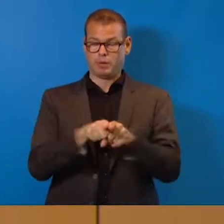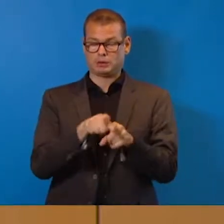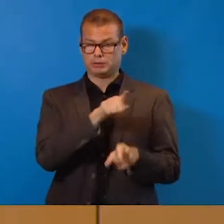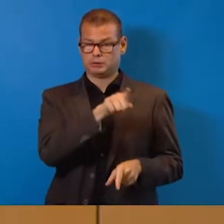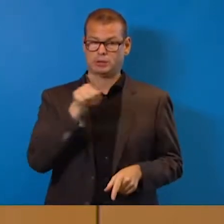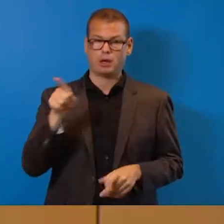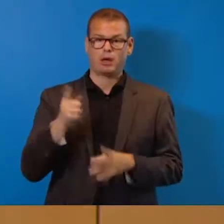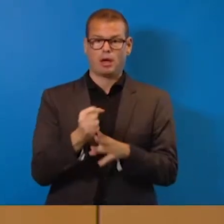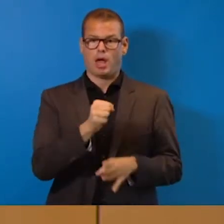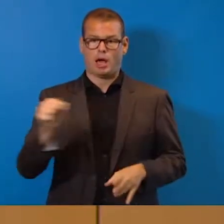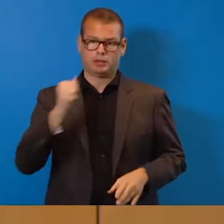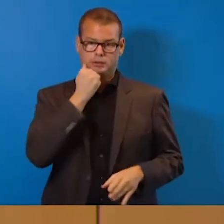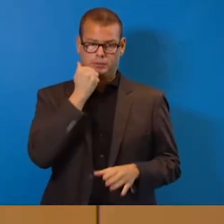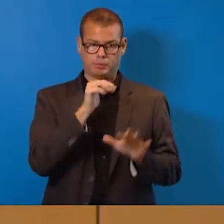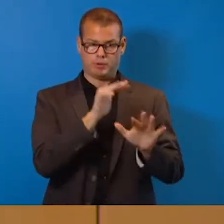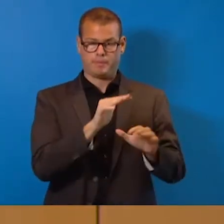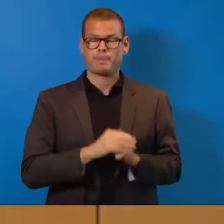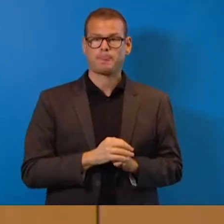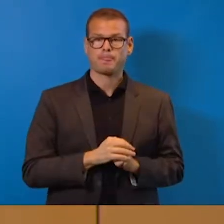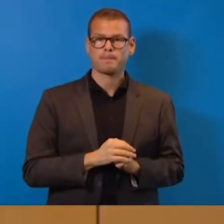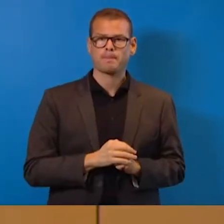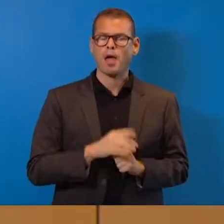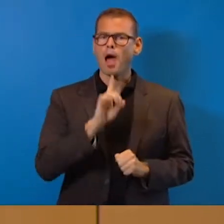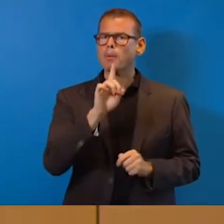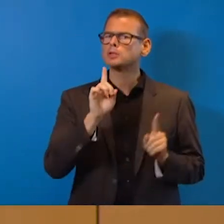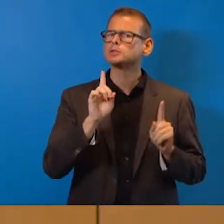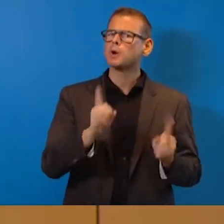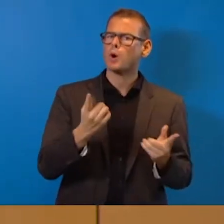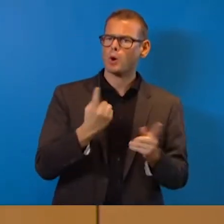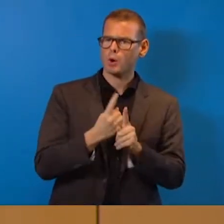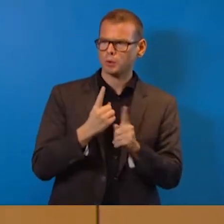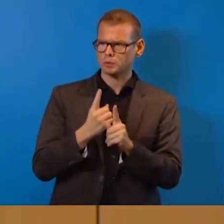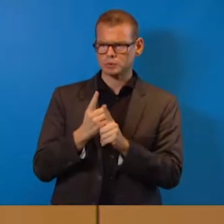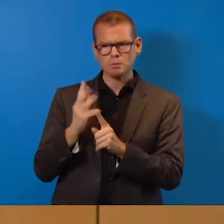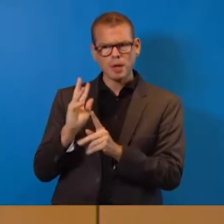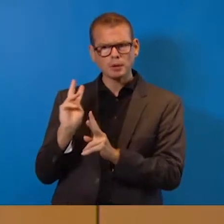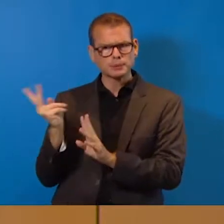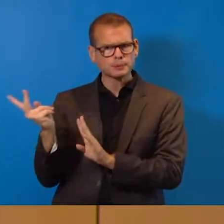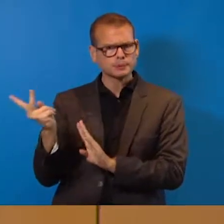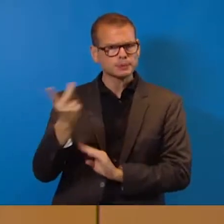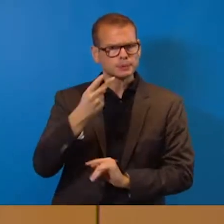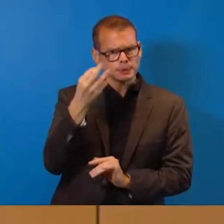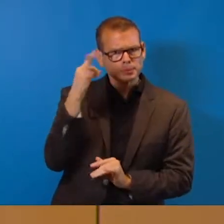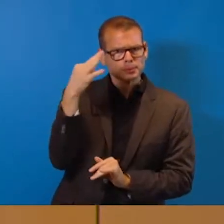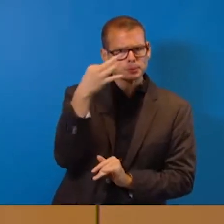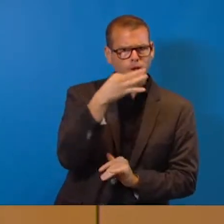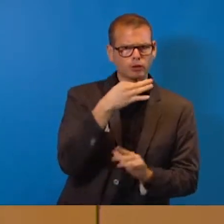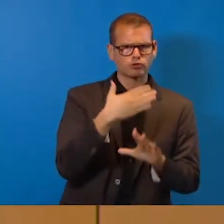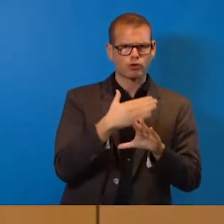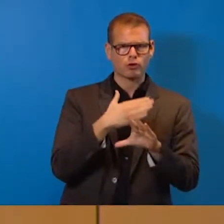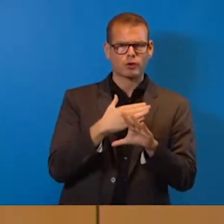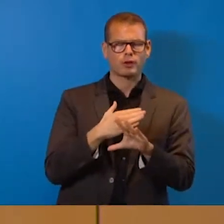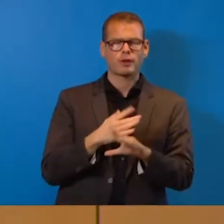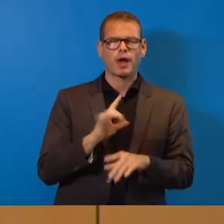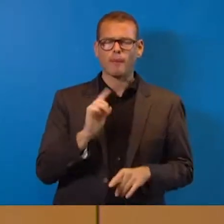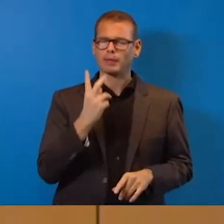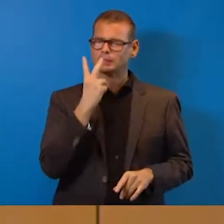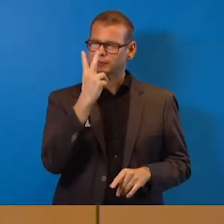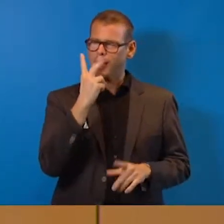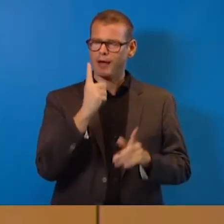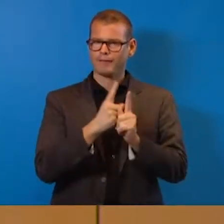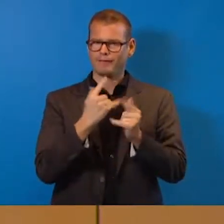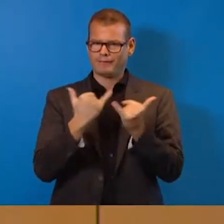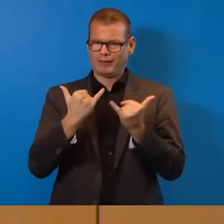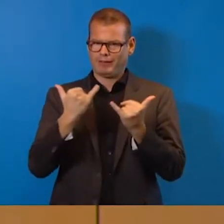Sonst unterscheidet uns eigentlich nicht mehr viel, außer zwei ganz grundsätzliche Herangehensweisen, die jetzt schon auch